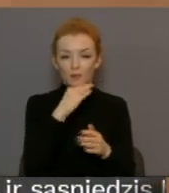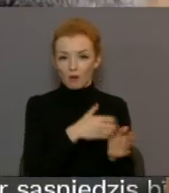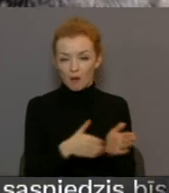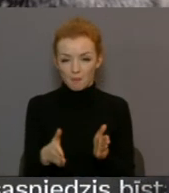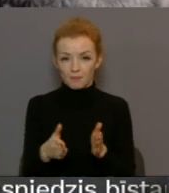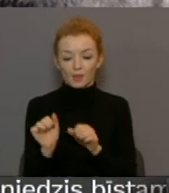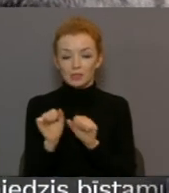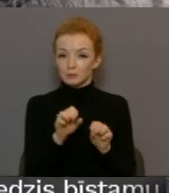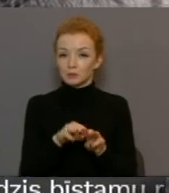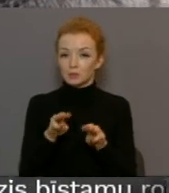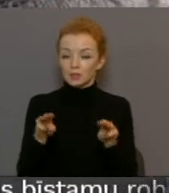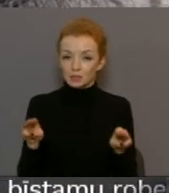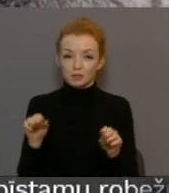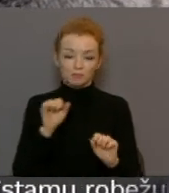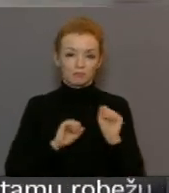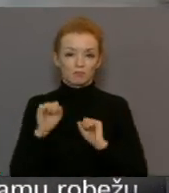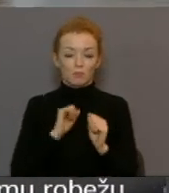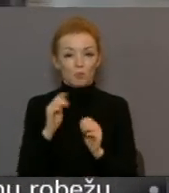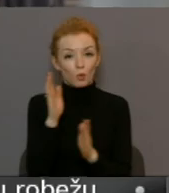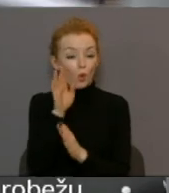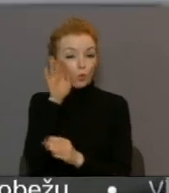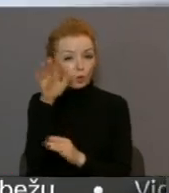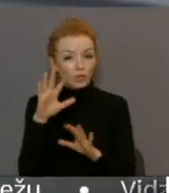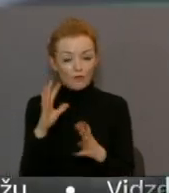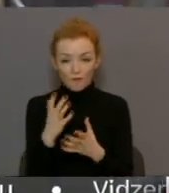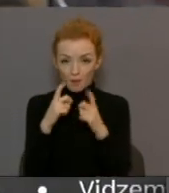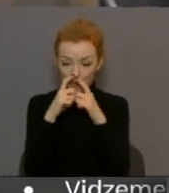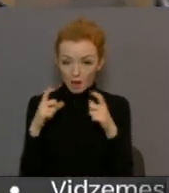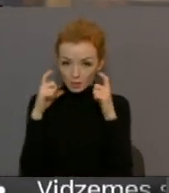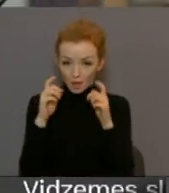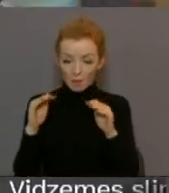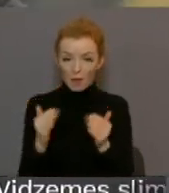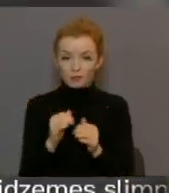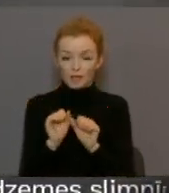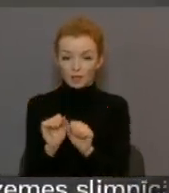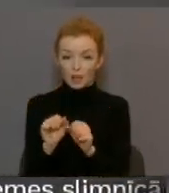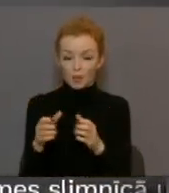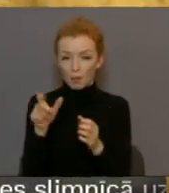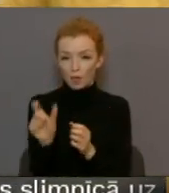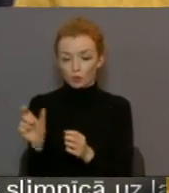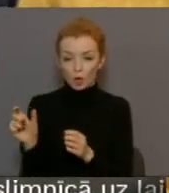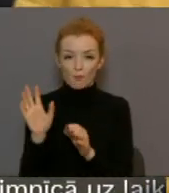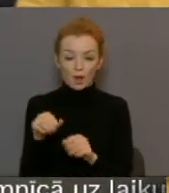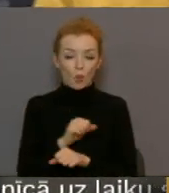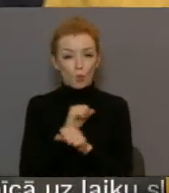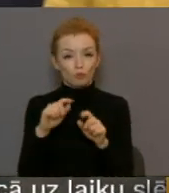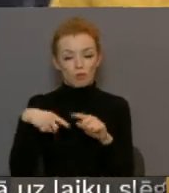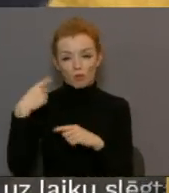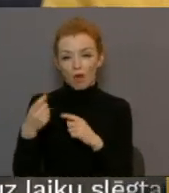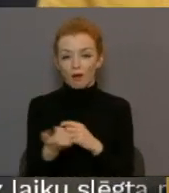Aizsardzības ministrī pagaidām atturs prognozēt vai un cik masku mazai sargātām personām būs nepieciešams nodrošināt nākamgad.